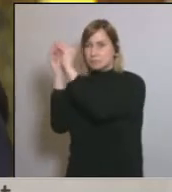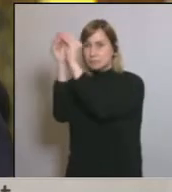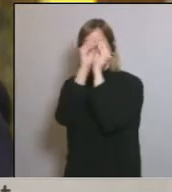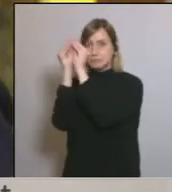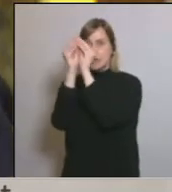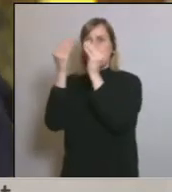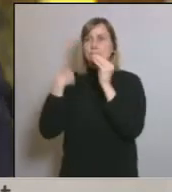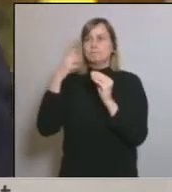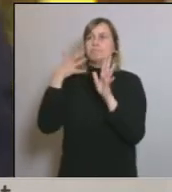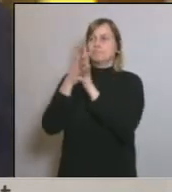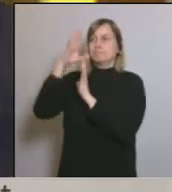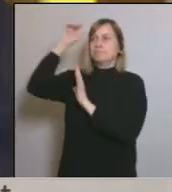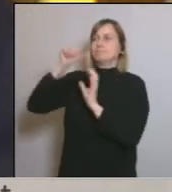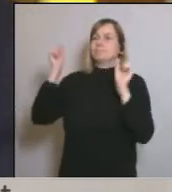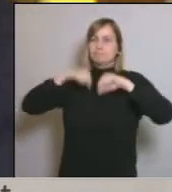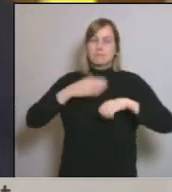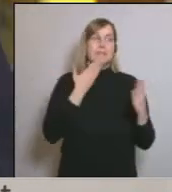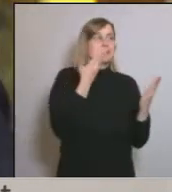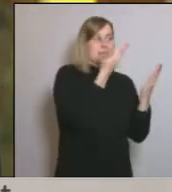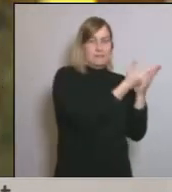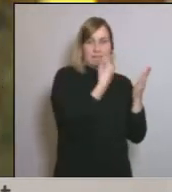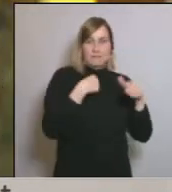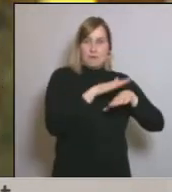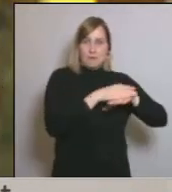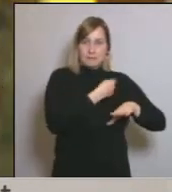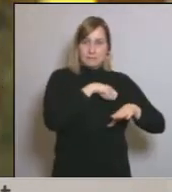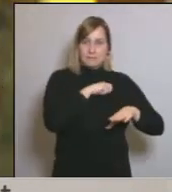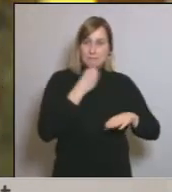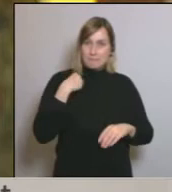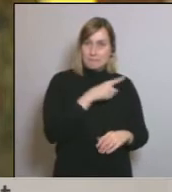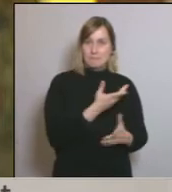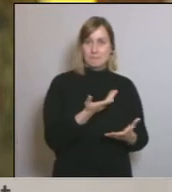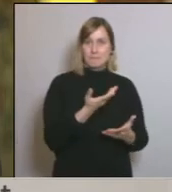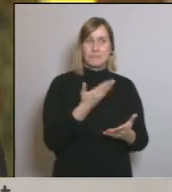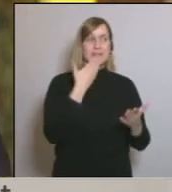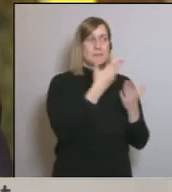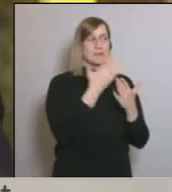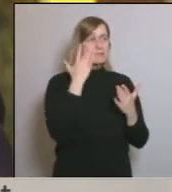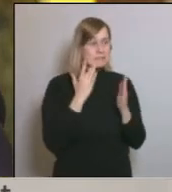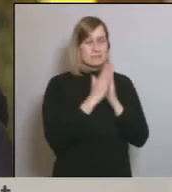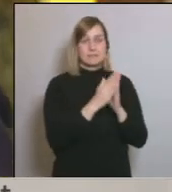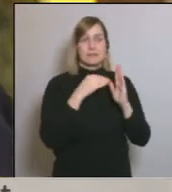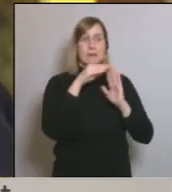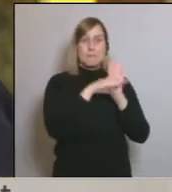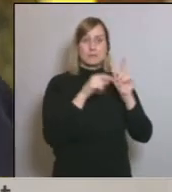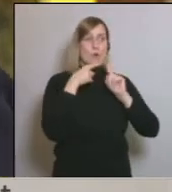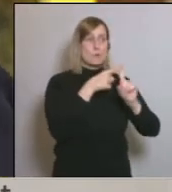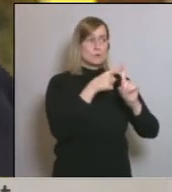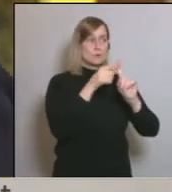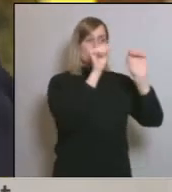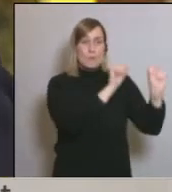demanar aquesta mesura i per tant demanem que aquestes mesures per protegir la salut